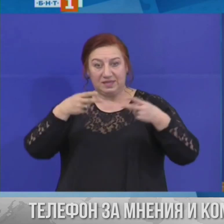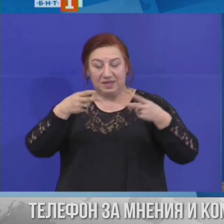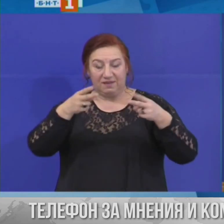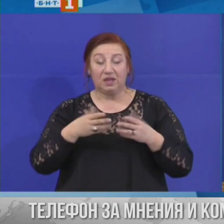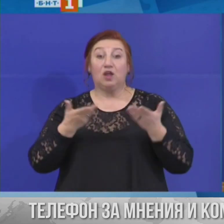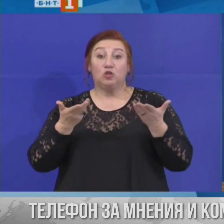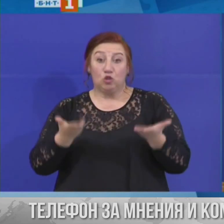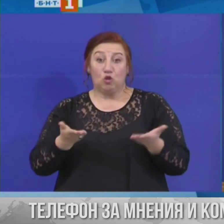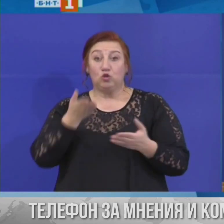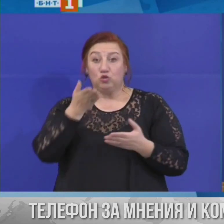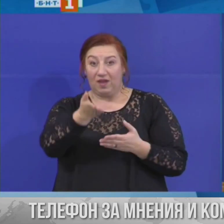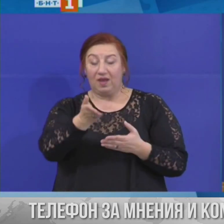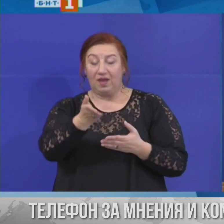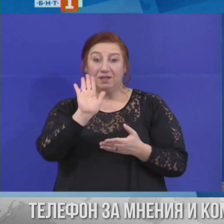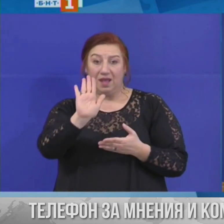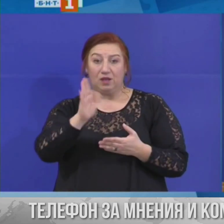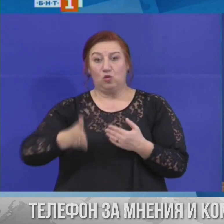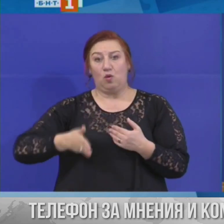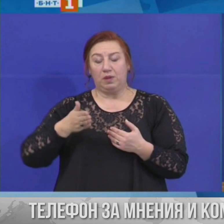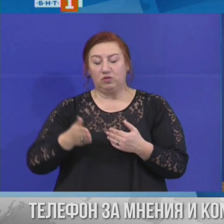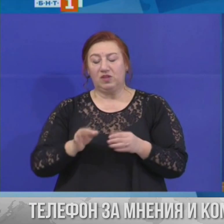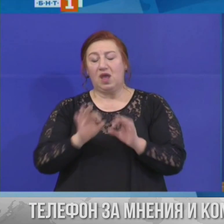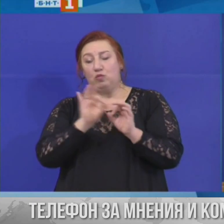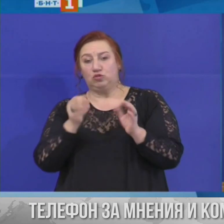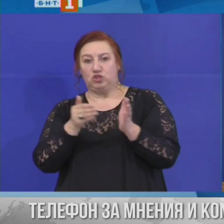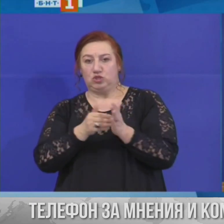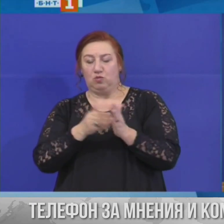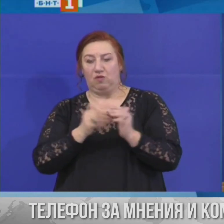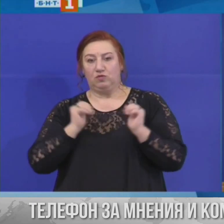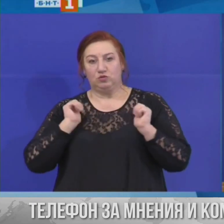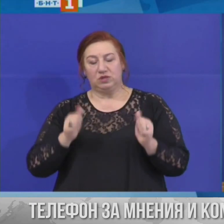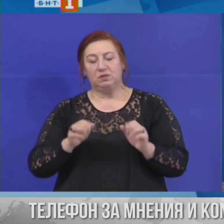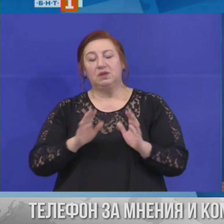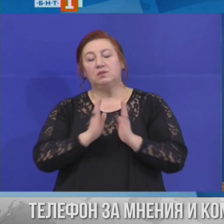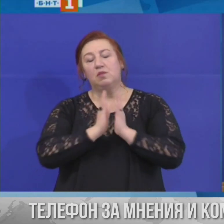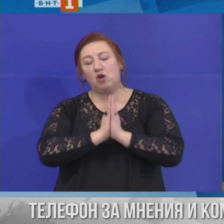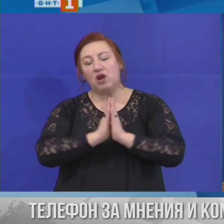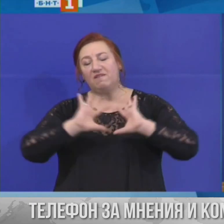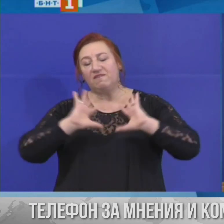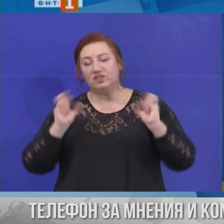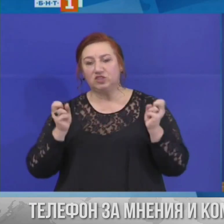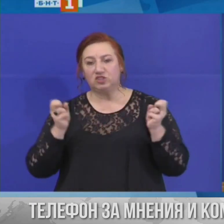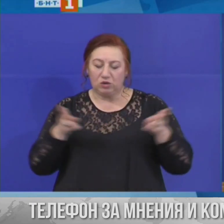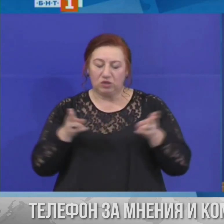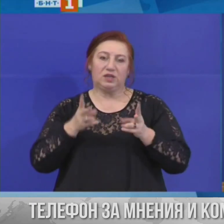абсолютно по чистопово туризъм. Наистина трябва да бъде установено веднага за бъдеще.